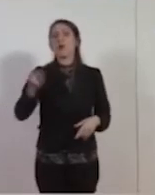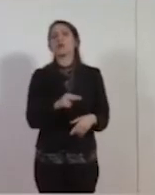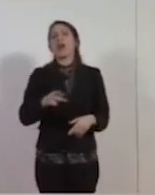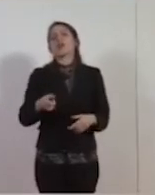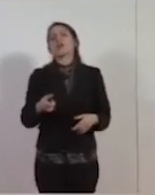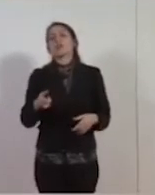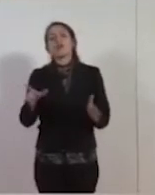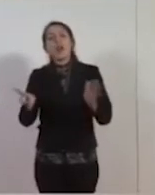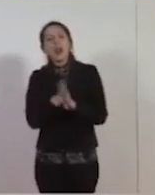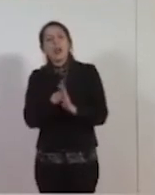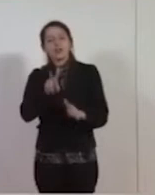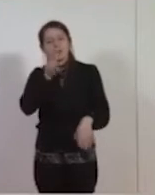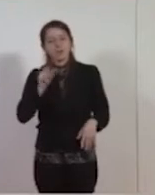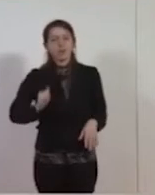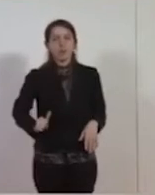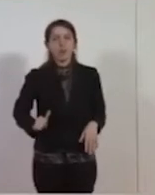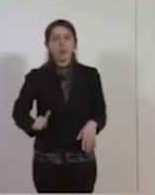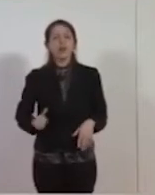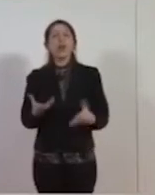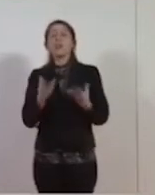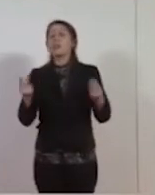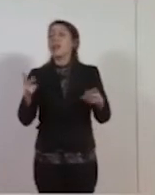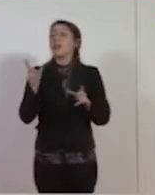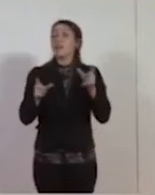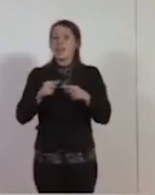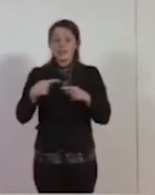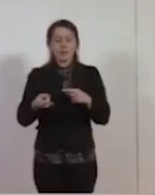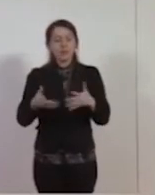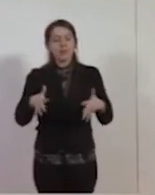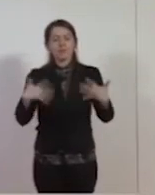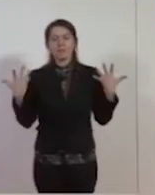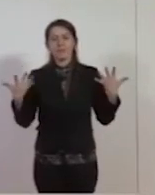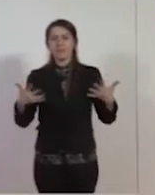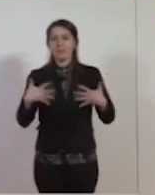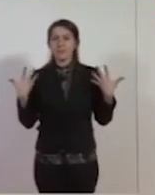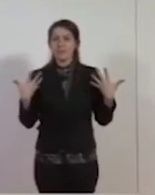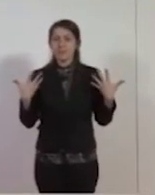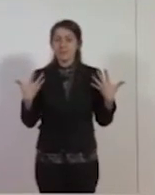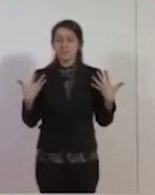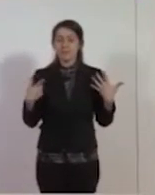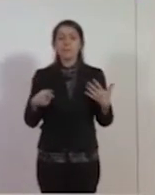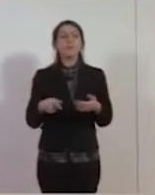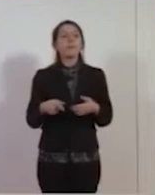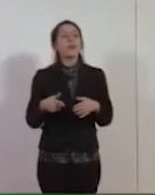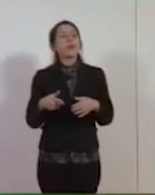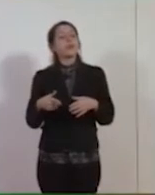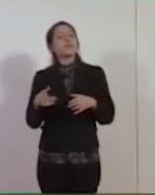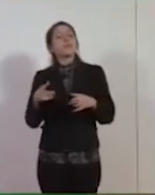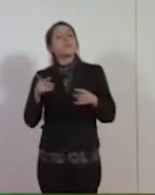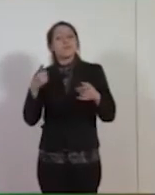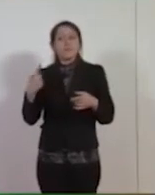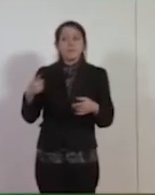civiltà che ha portato felicità a tante persone. Un'esperienza politica, la sua, e